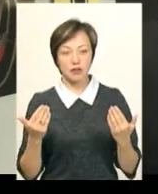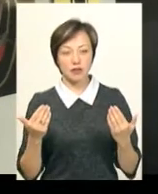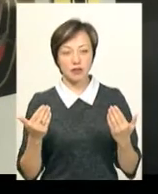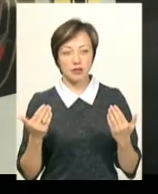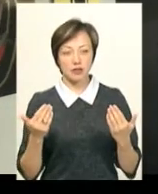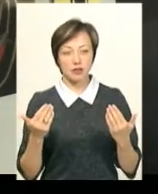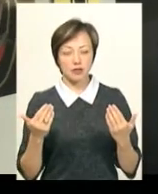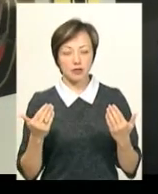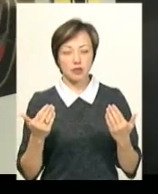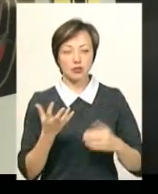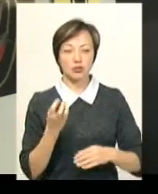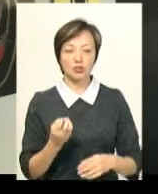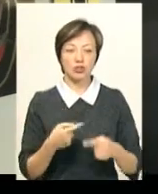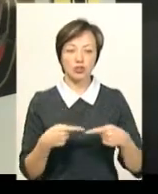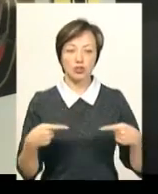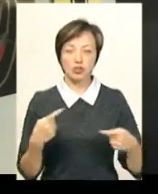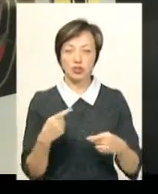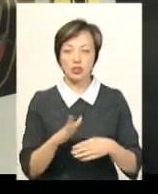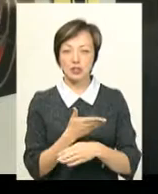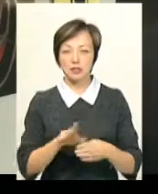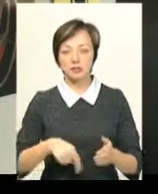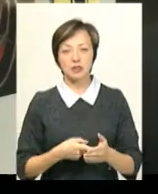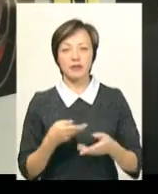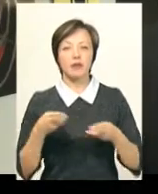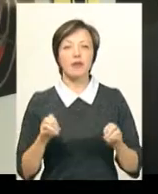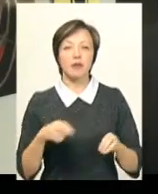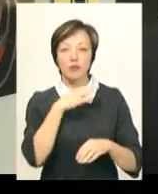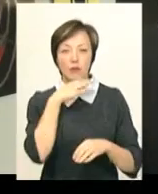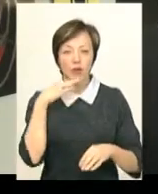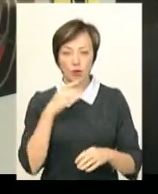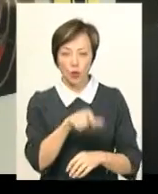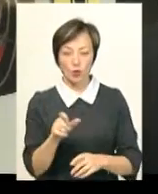ще інші частини міста, тобто, де великий потік людей.